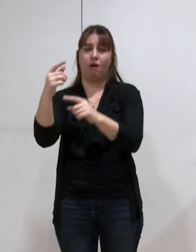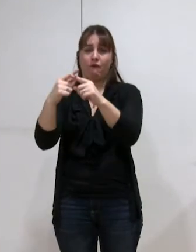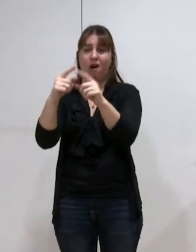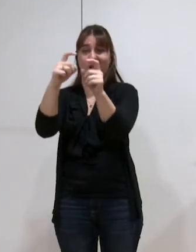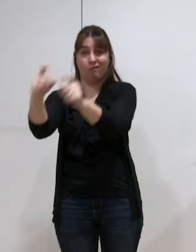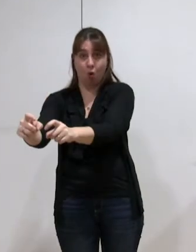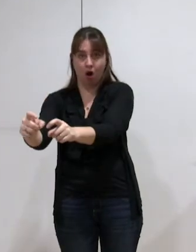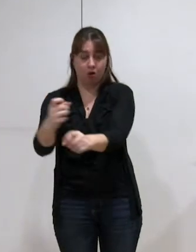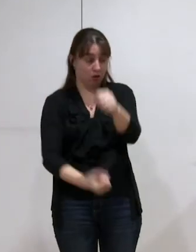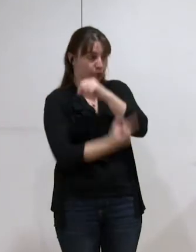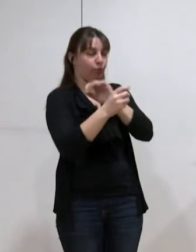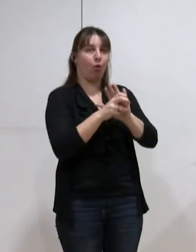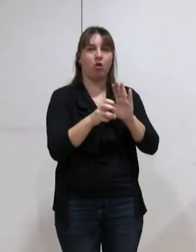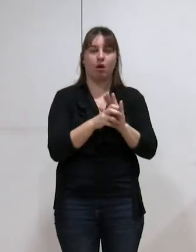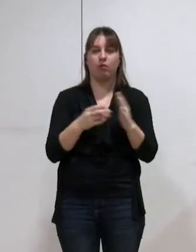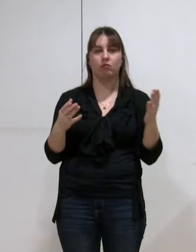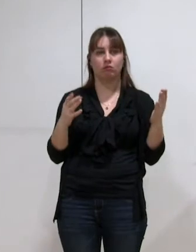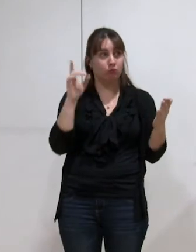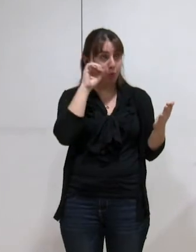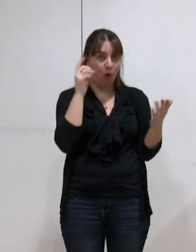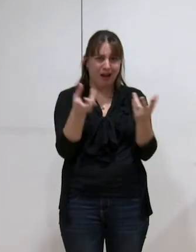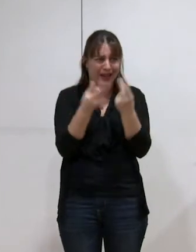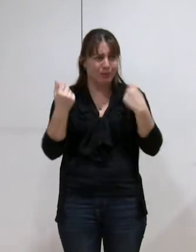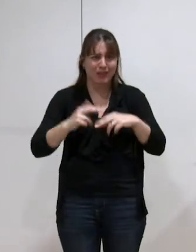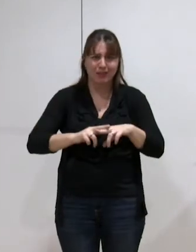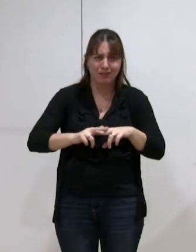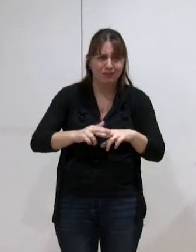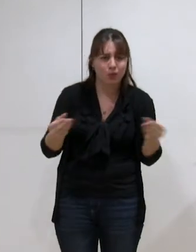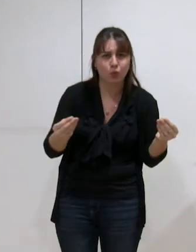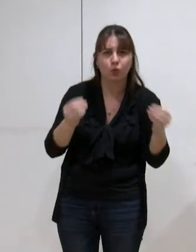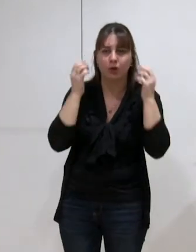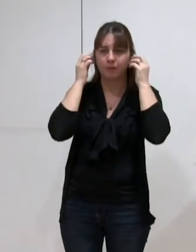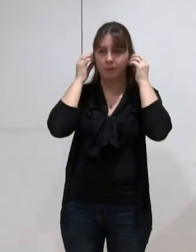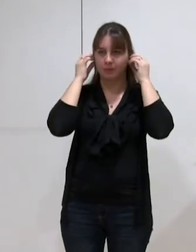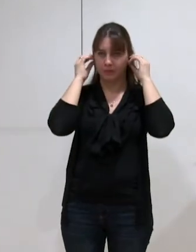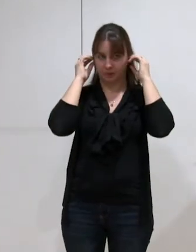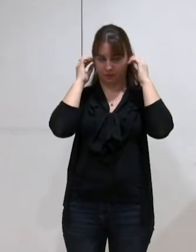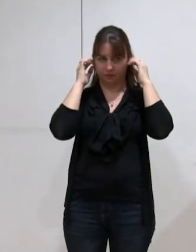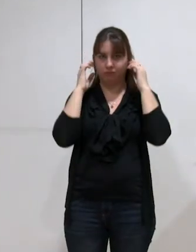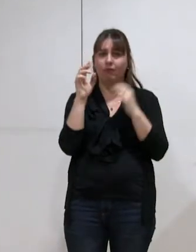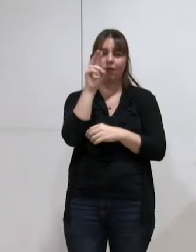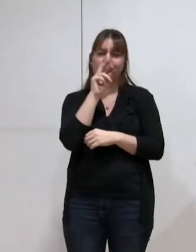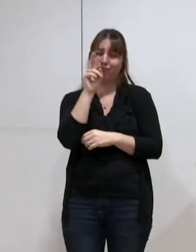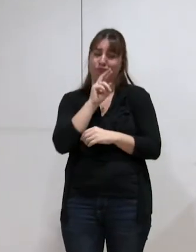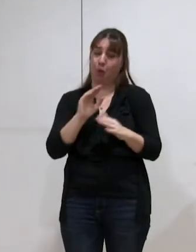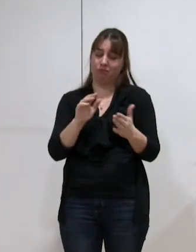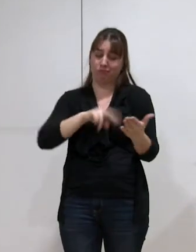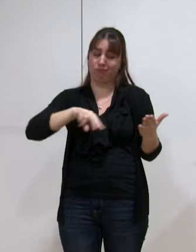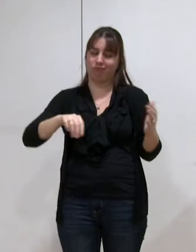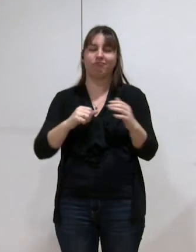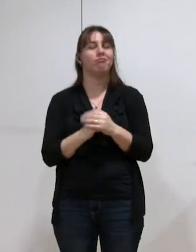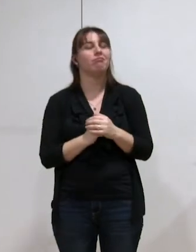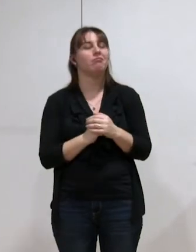Là aussi, il n'y a aucun début de commencement d'explication. Alors après, c'est encore très drôle. Viennent ensuite des